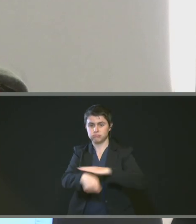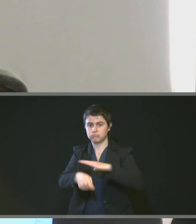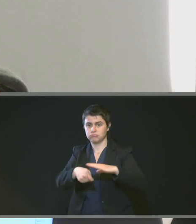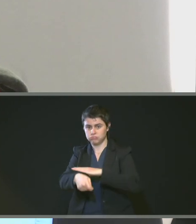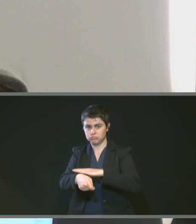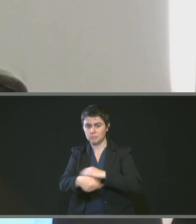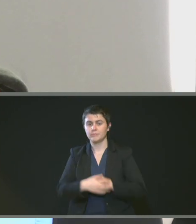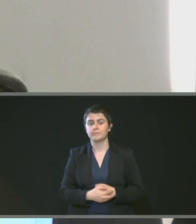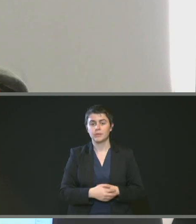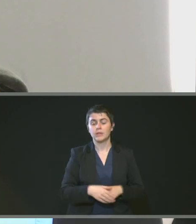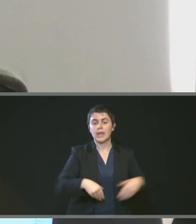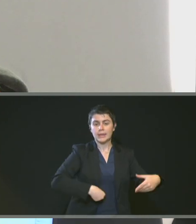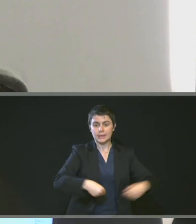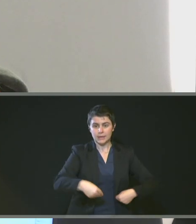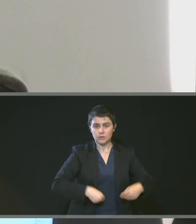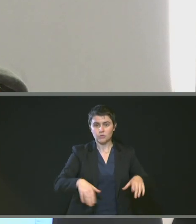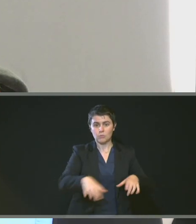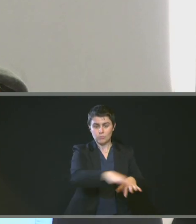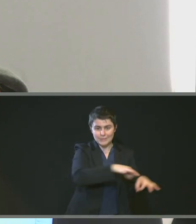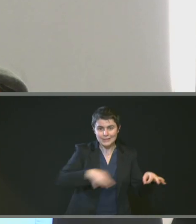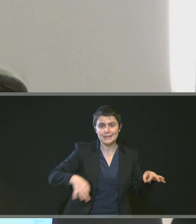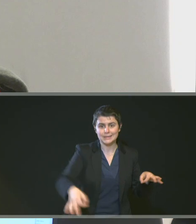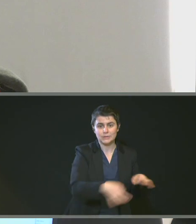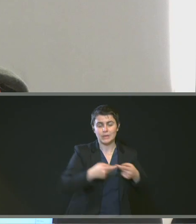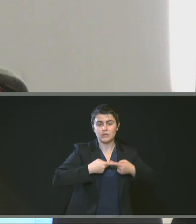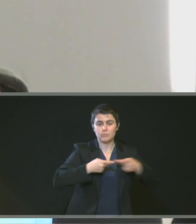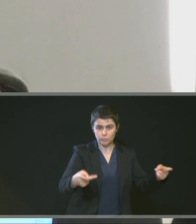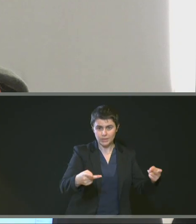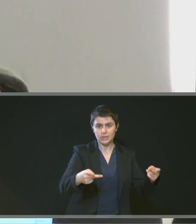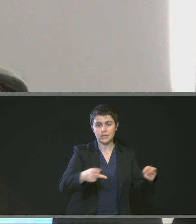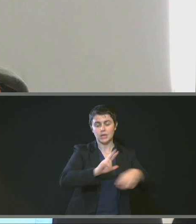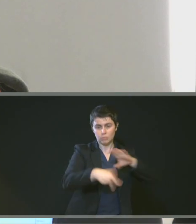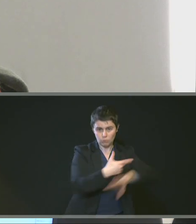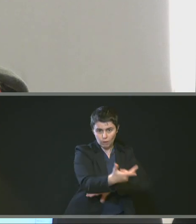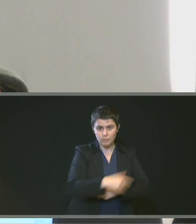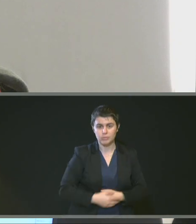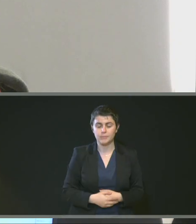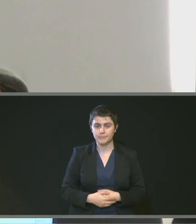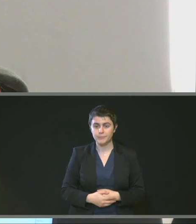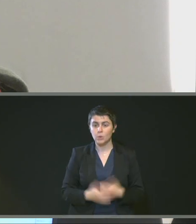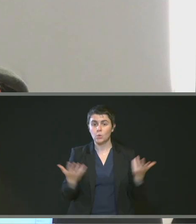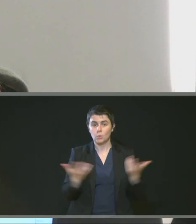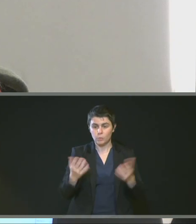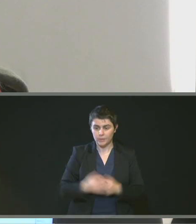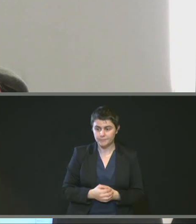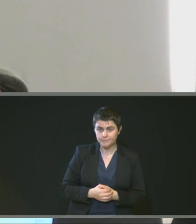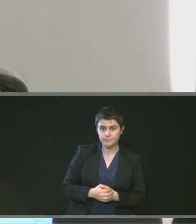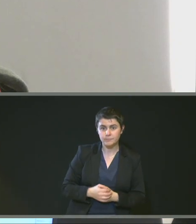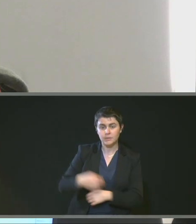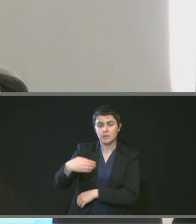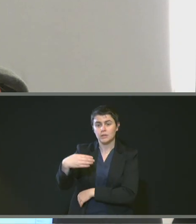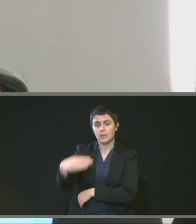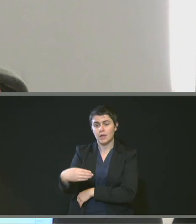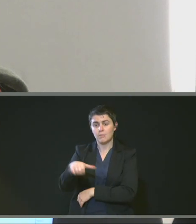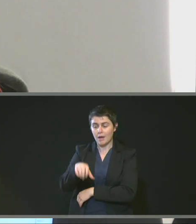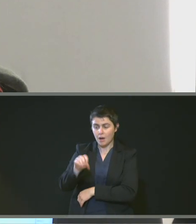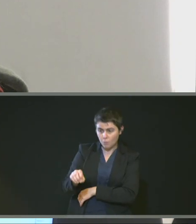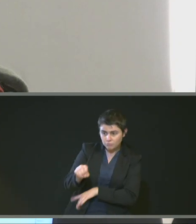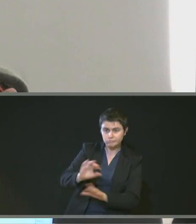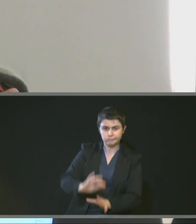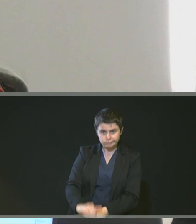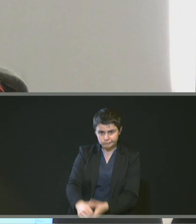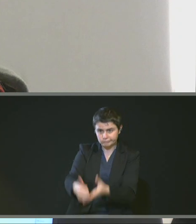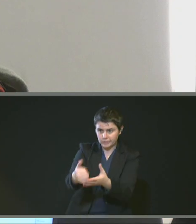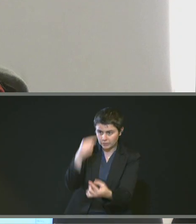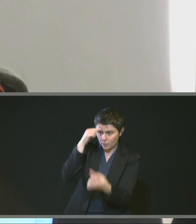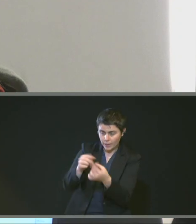direction espace public et mobilité durable, l'objet du marché était donc assistance à maîtrise d'ouvrage en matière de définition et de mise